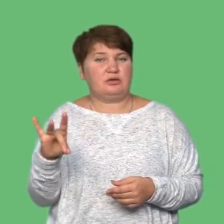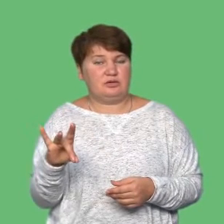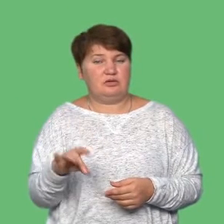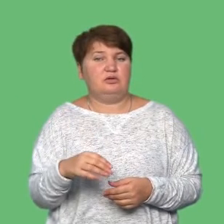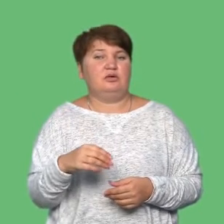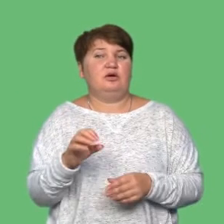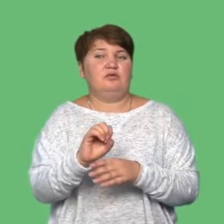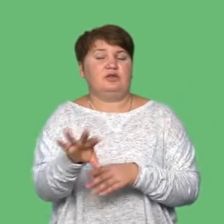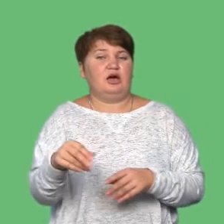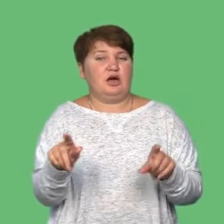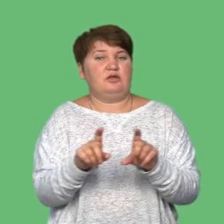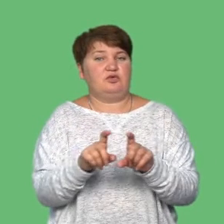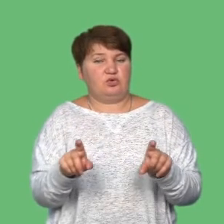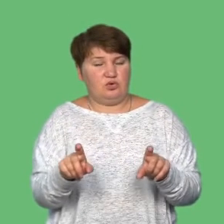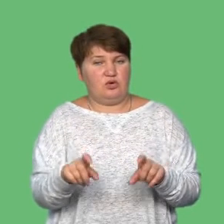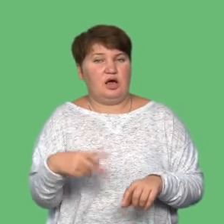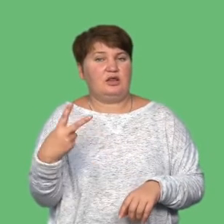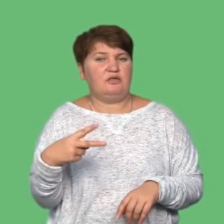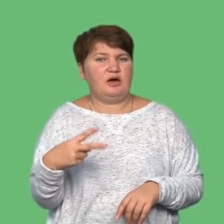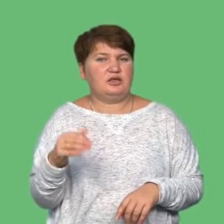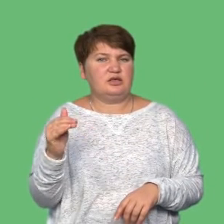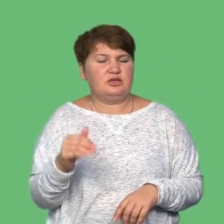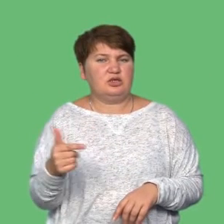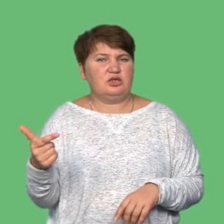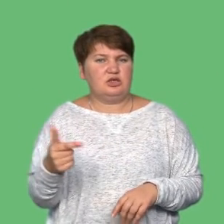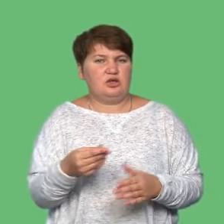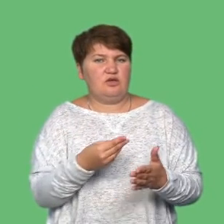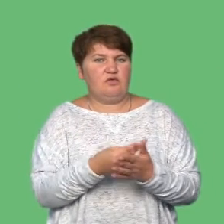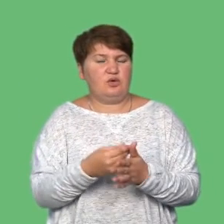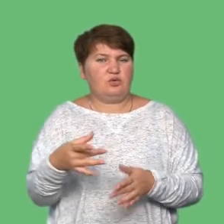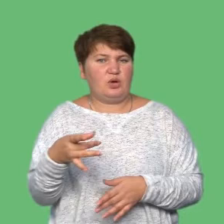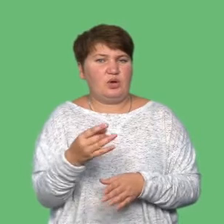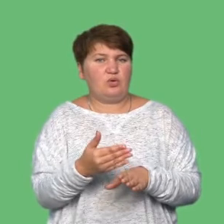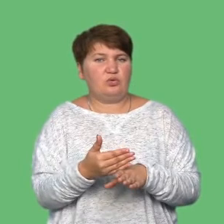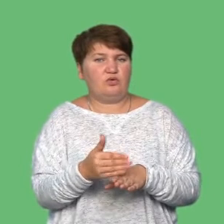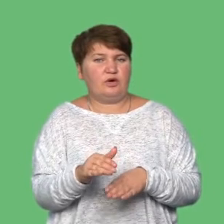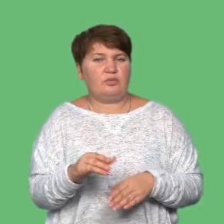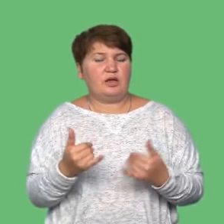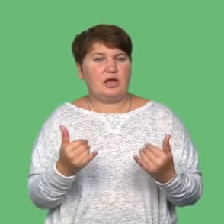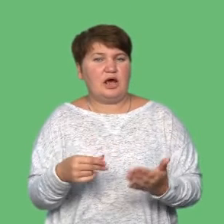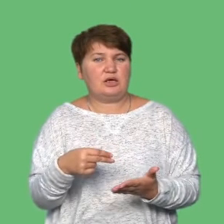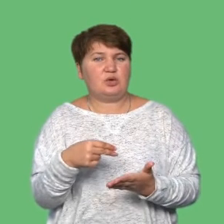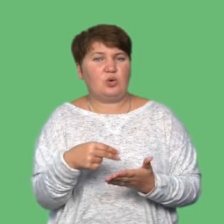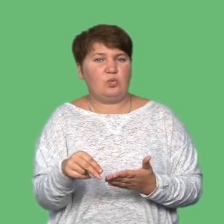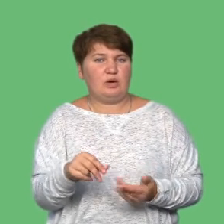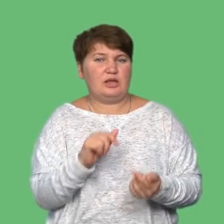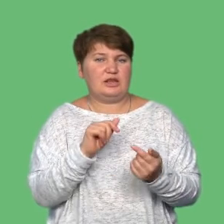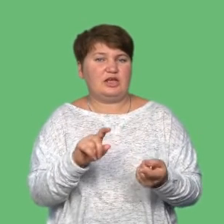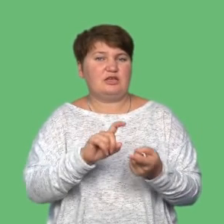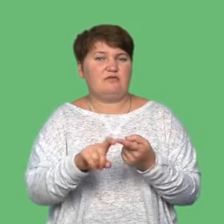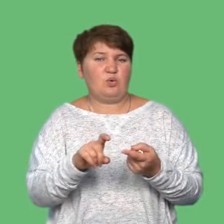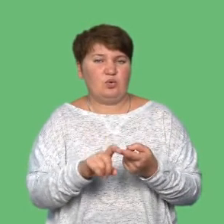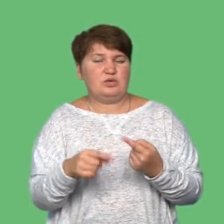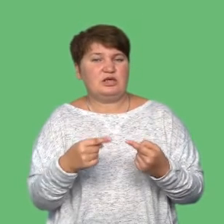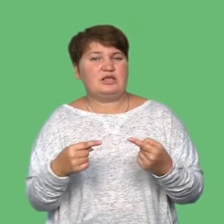школу. 20 тисяч гривень з директорного фонду району виділили для закупівлі дезінфікуючих матеріалів.